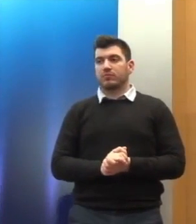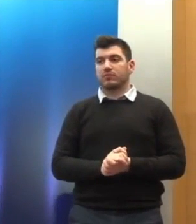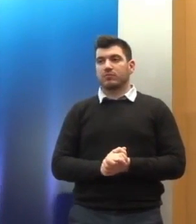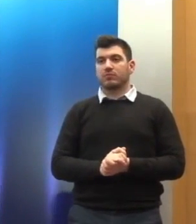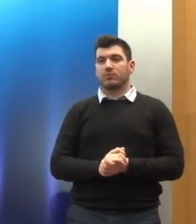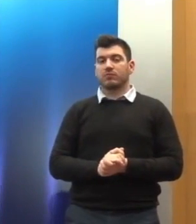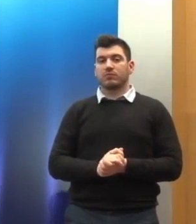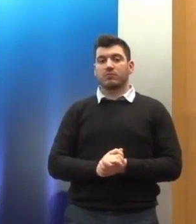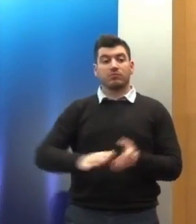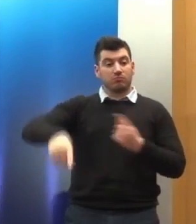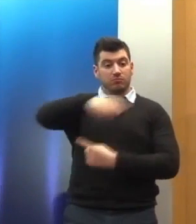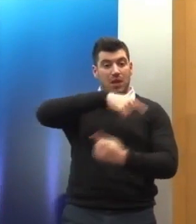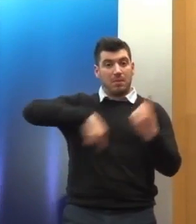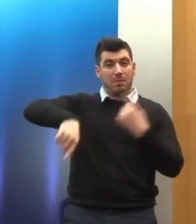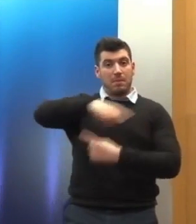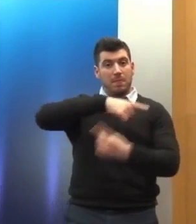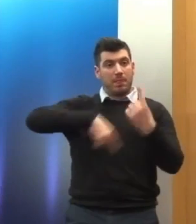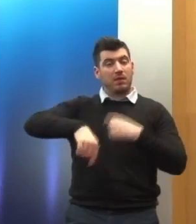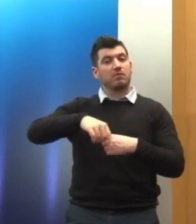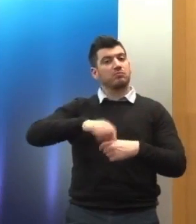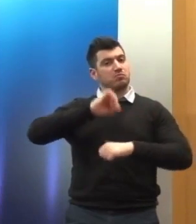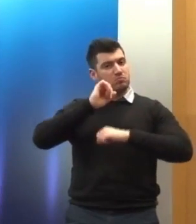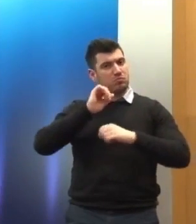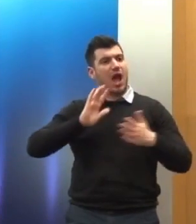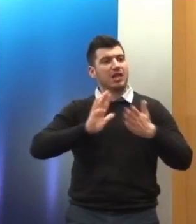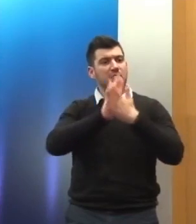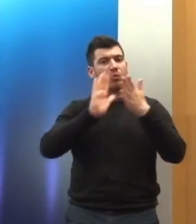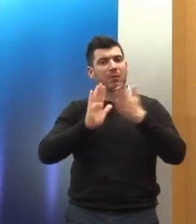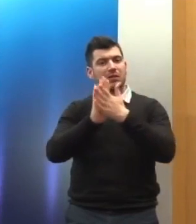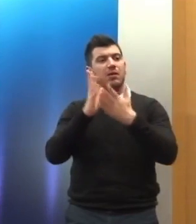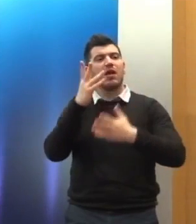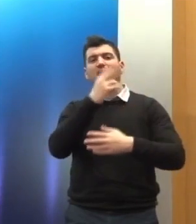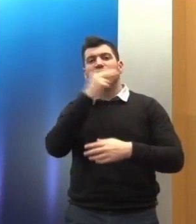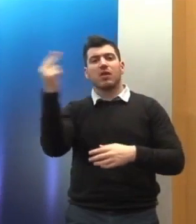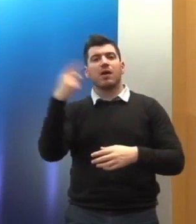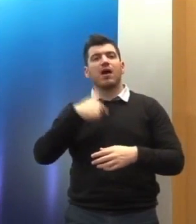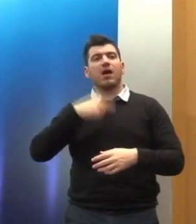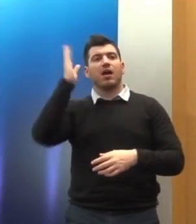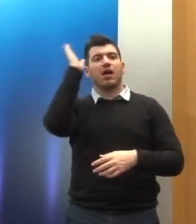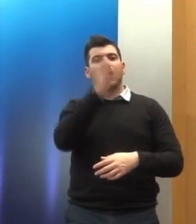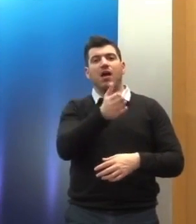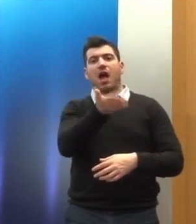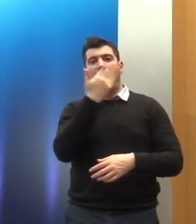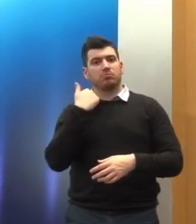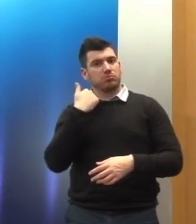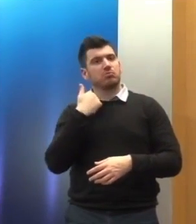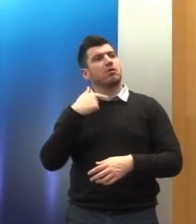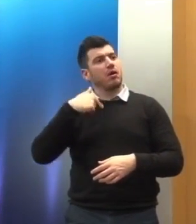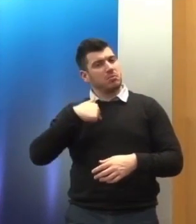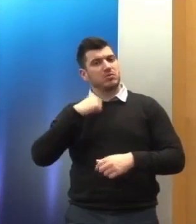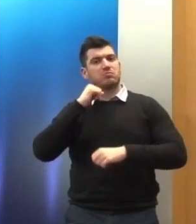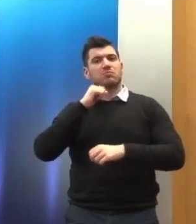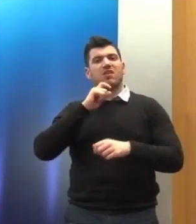διάθεση να αντιμετωπιστεί το ζήτημα της ατιμορυσίας για το σκοπό αυτό νομοθετήσαμε το